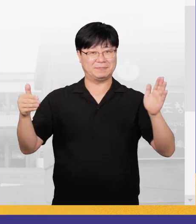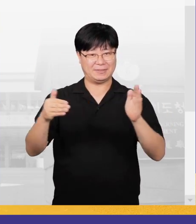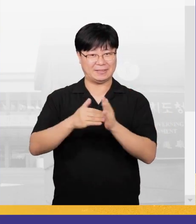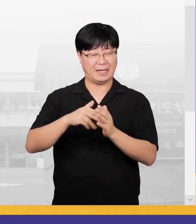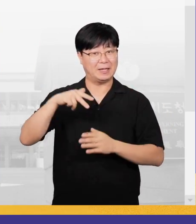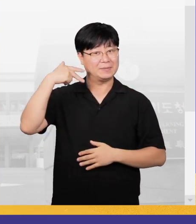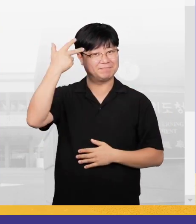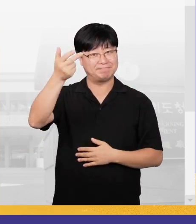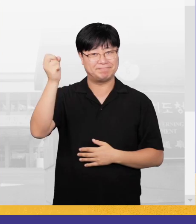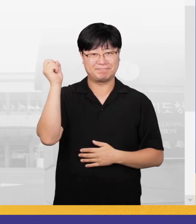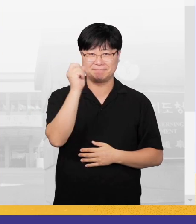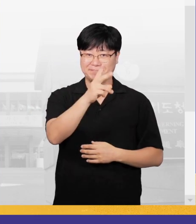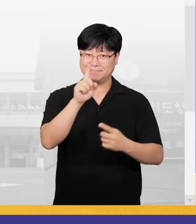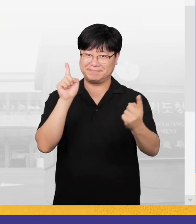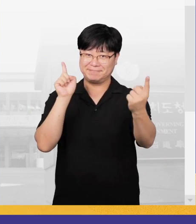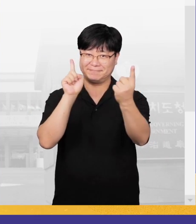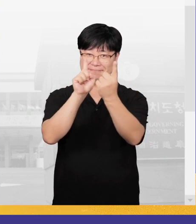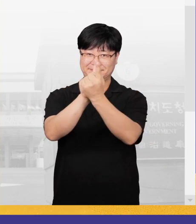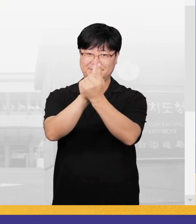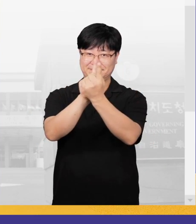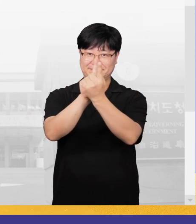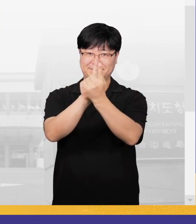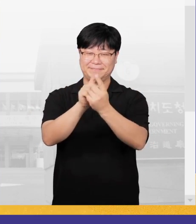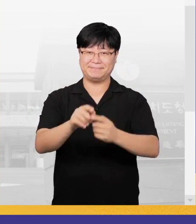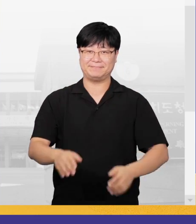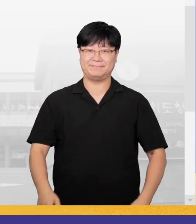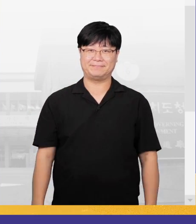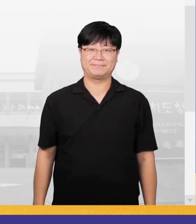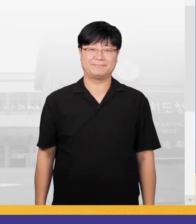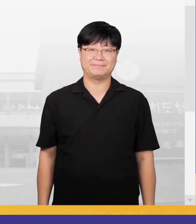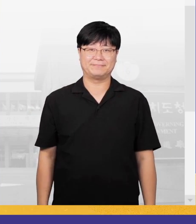본당뉴스였습니다. 다음 주에 또 만나요.